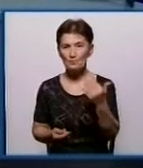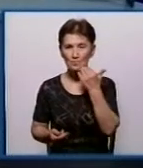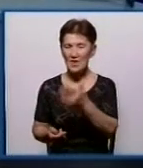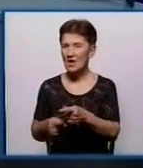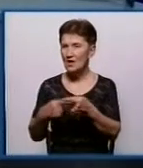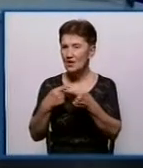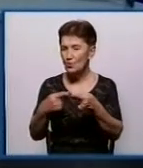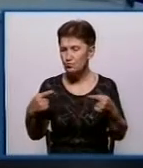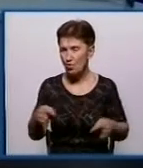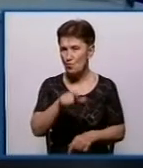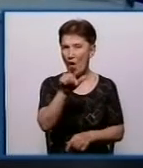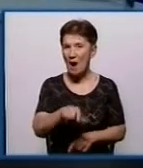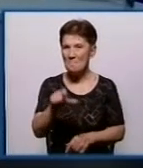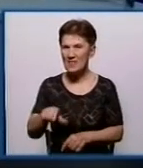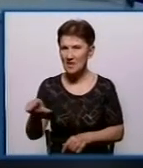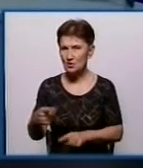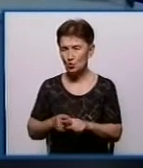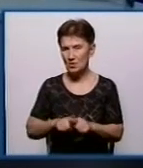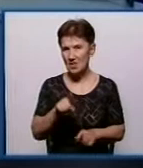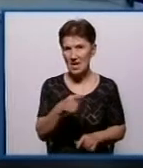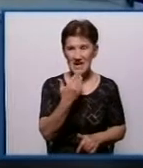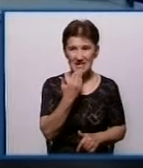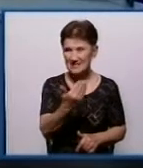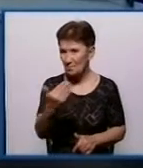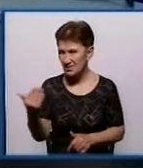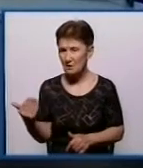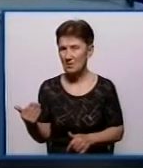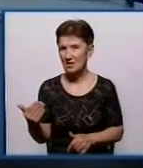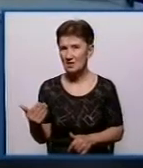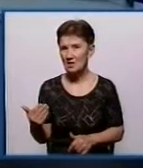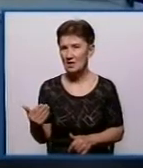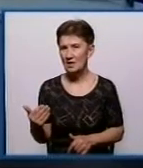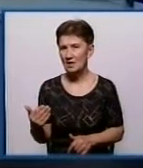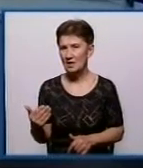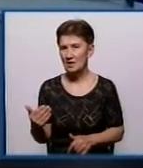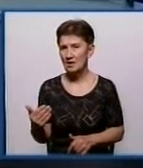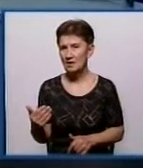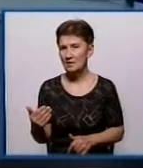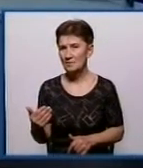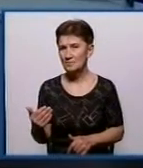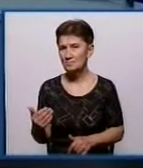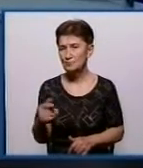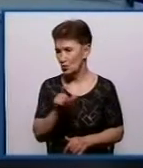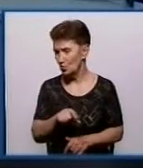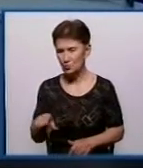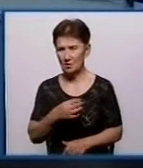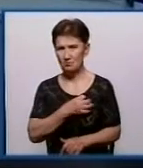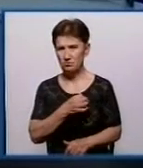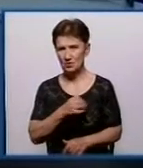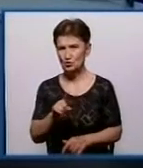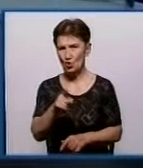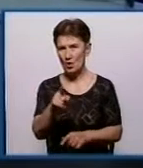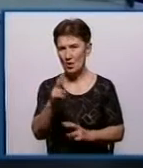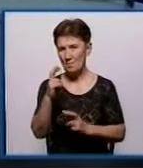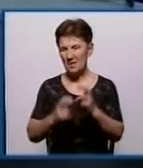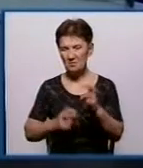-якому абоненту, якого ми запитаємо, а це всі, мабуть, мешканці області, людям то байдуже, що півроку підприємство